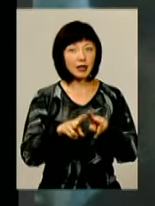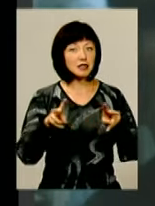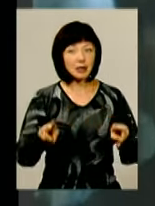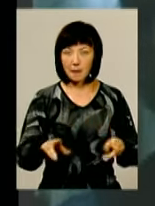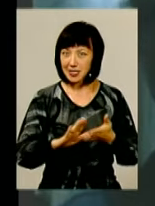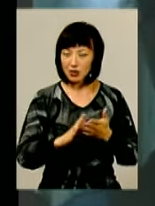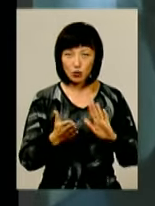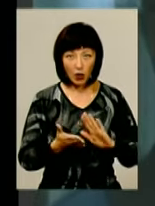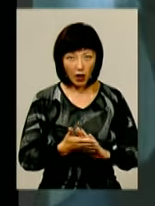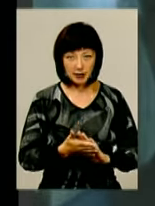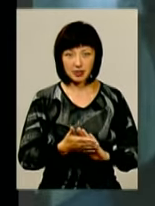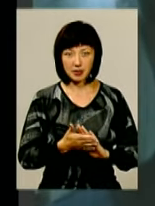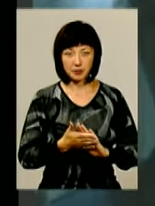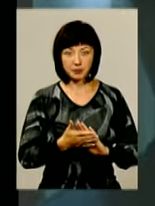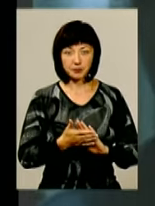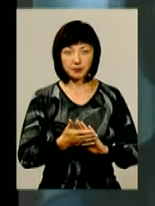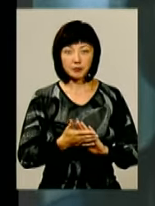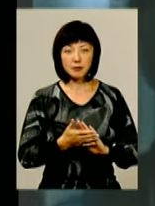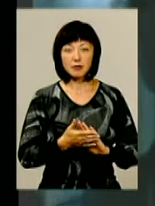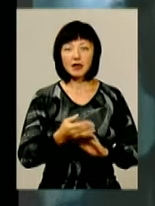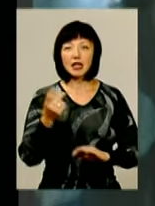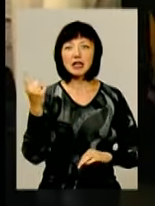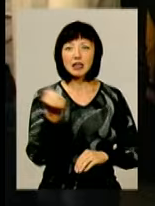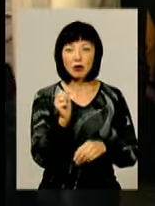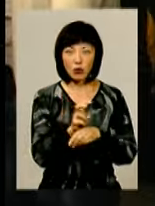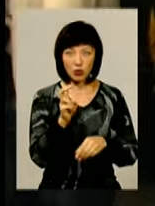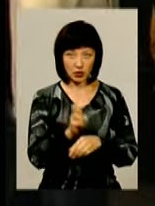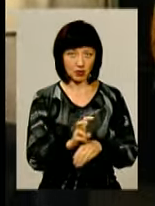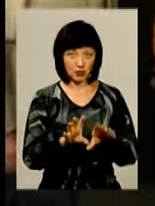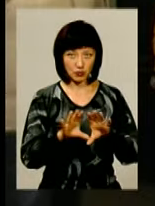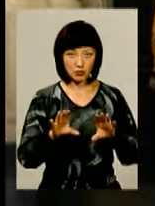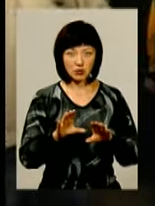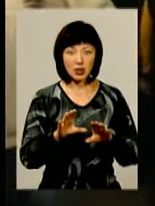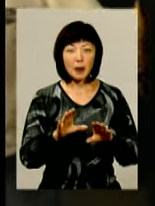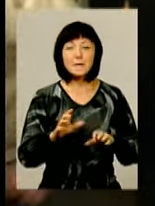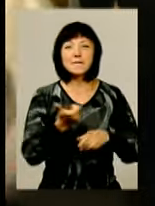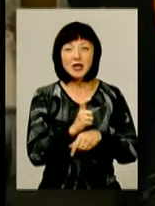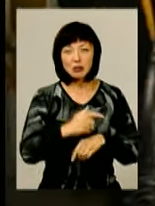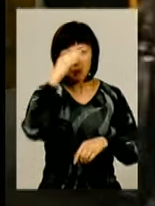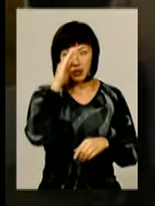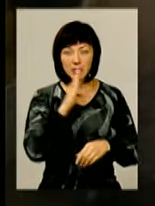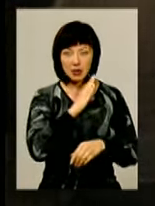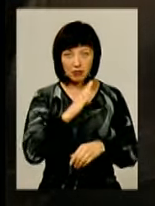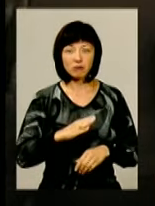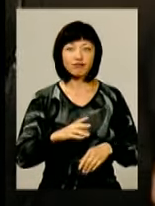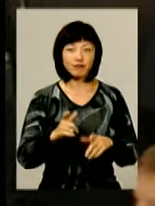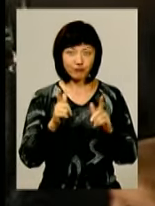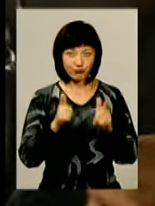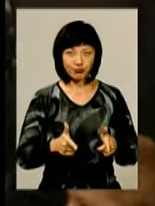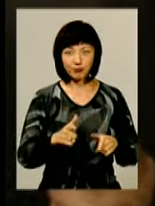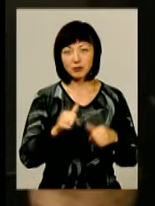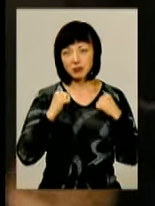ситуація. Недільно їздиш. Раз мені полезло. Більшість батьків просто змирилися. Покірливо стоять та